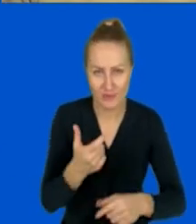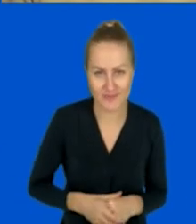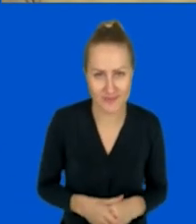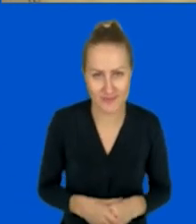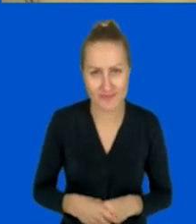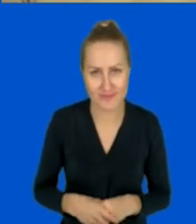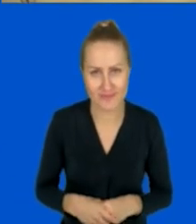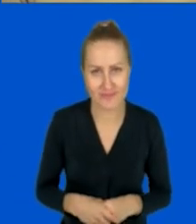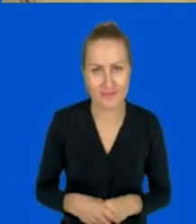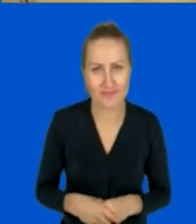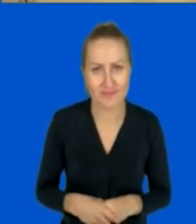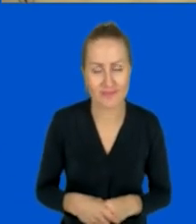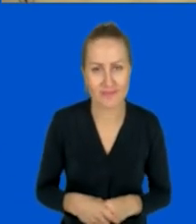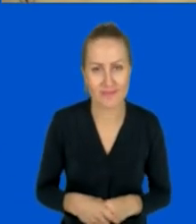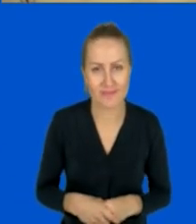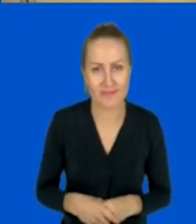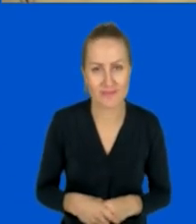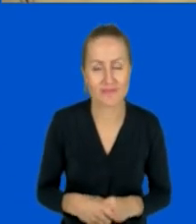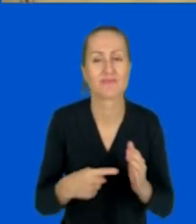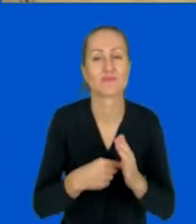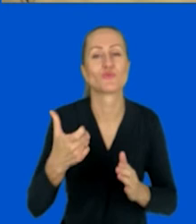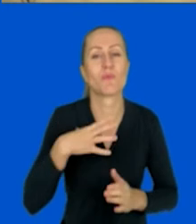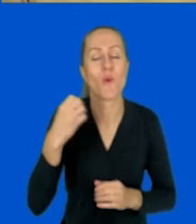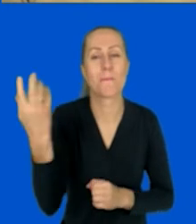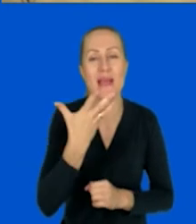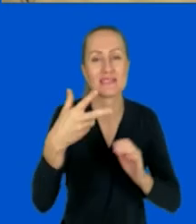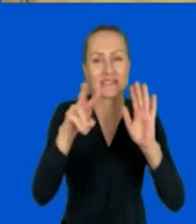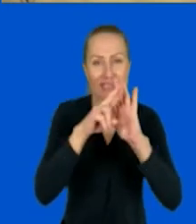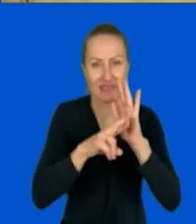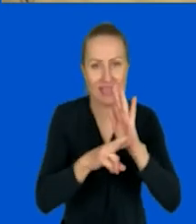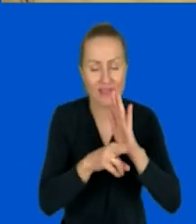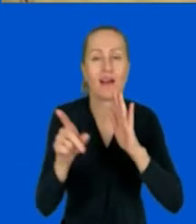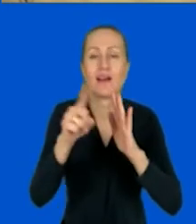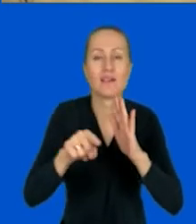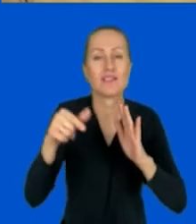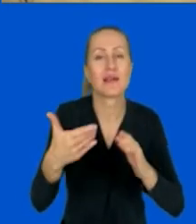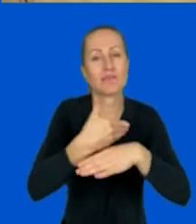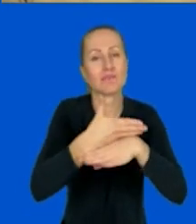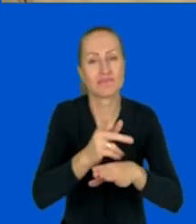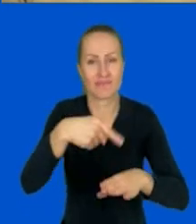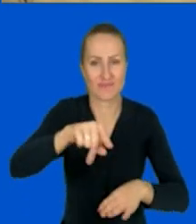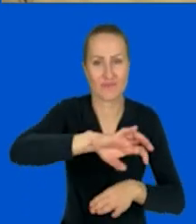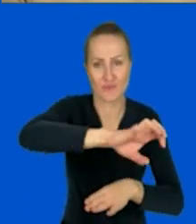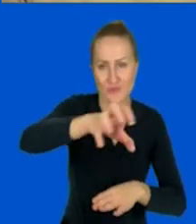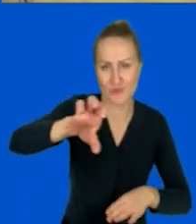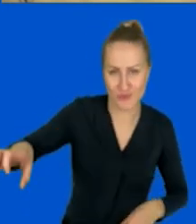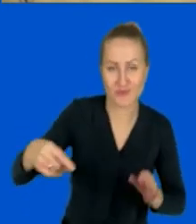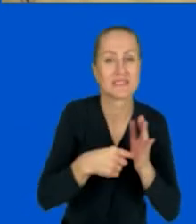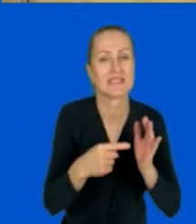pisaliśmy i tak jak było w tych pięciu zasadach, podzielić Was na drużyny. Więc teraz bym chciała,